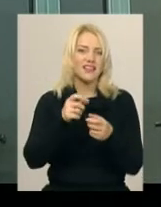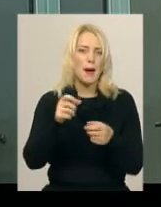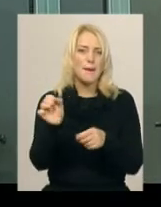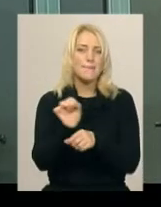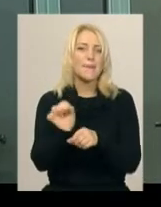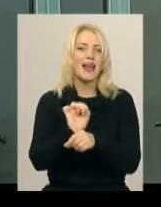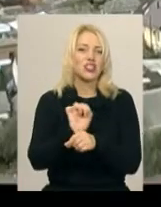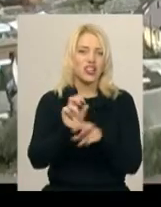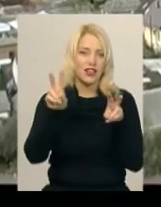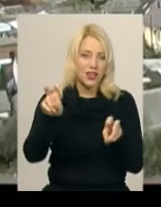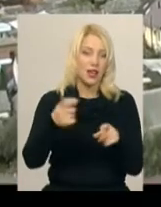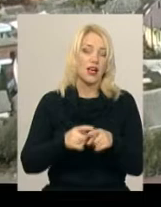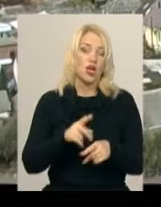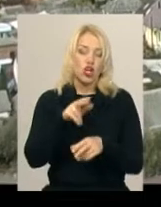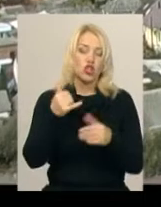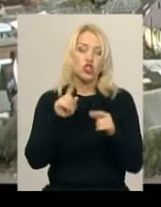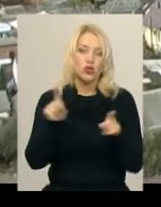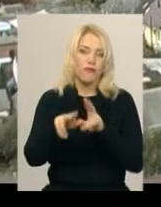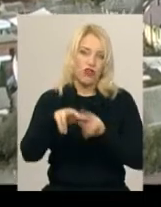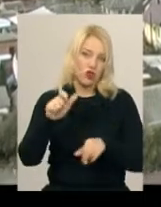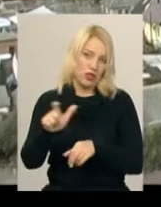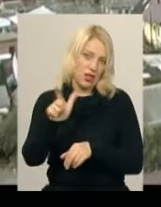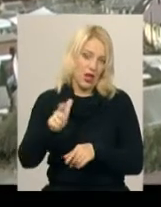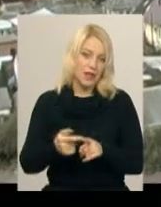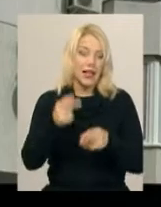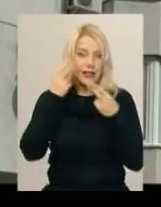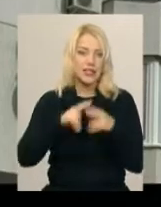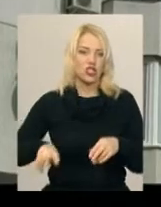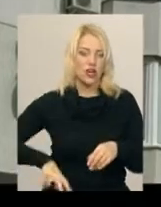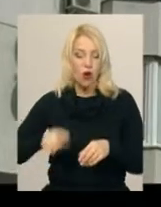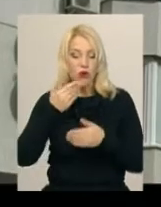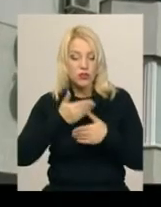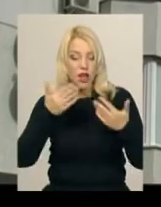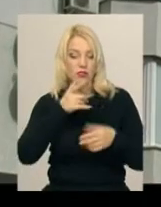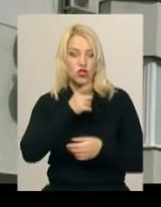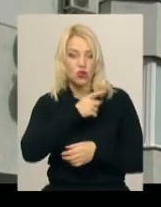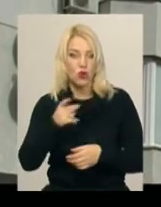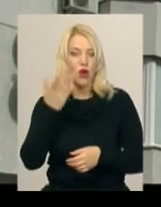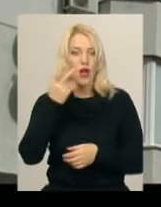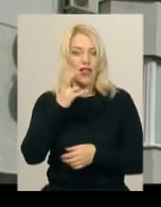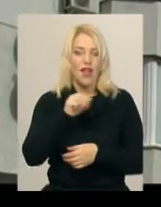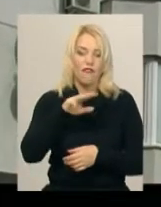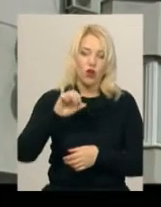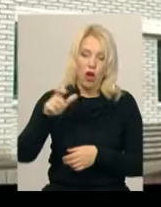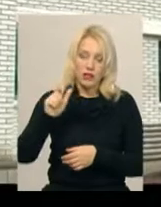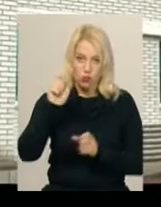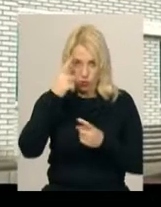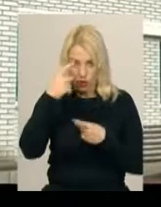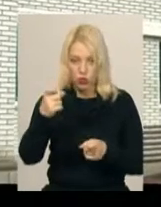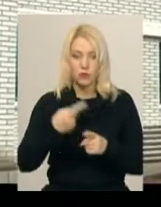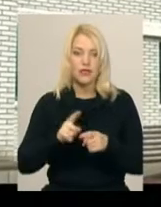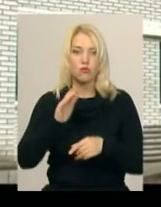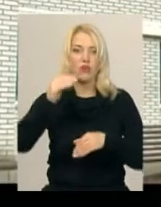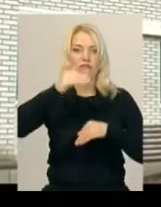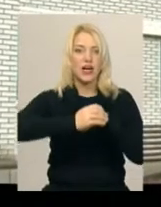відключення газопостачання. Технічний директор «Хмеліськгазу» каже, останній строк, коли «Нафтогаз» може повідомити, надано чи відмовлено в номінаціях, буде